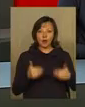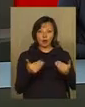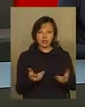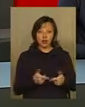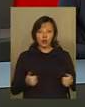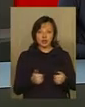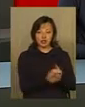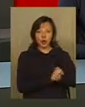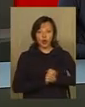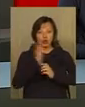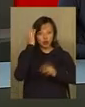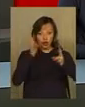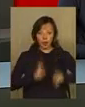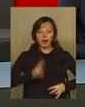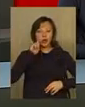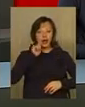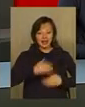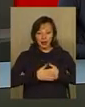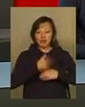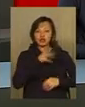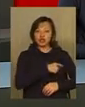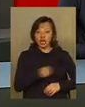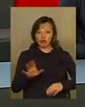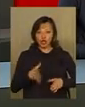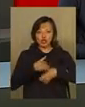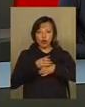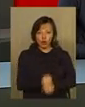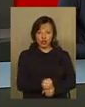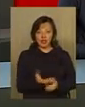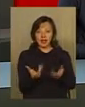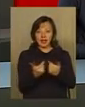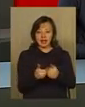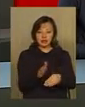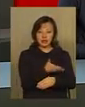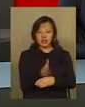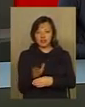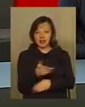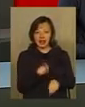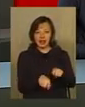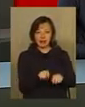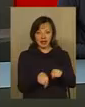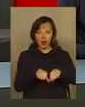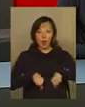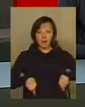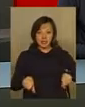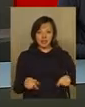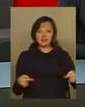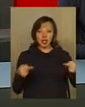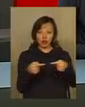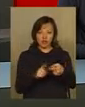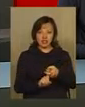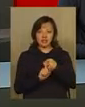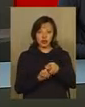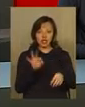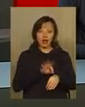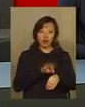організації «Союз Чорнобиль України» найближчим часом буде скорочено кількість міжвідомчих експертних комісій, які встановлюють зв